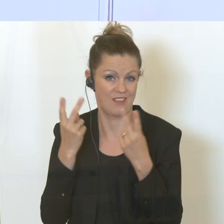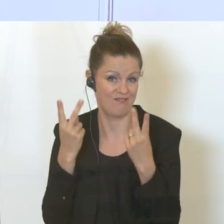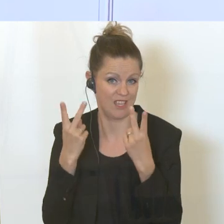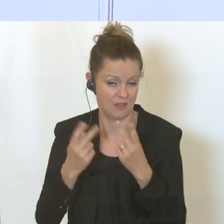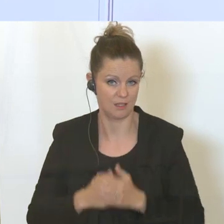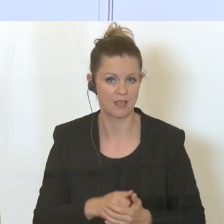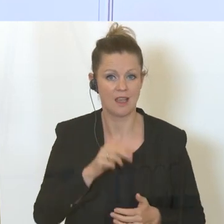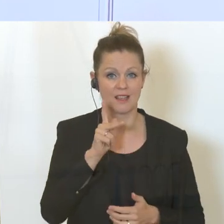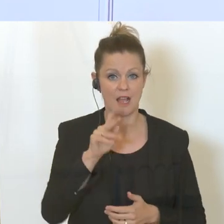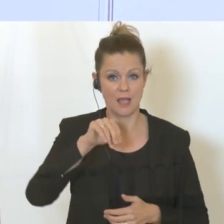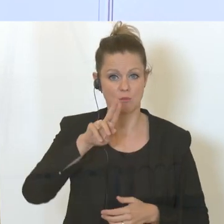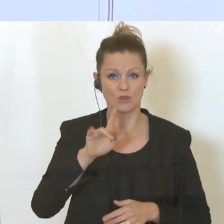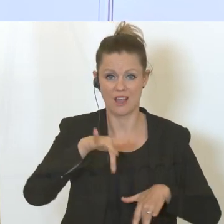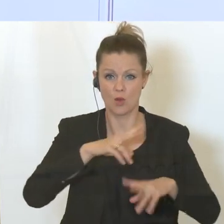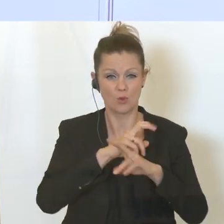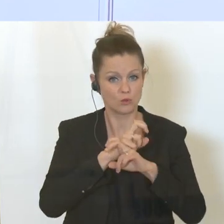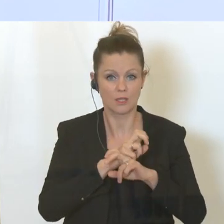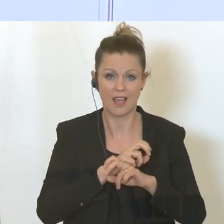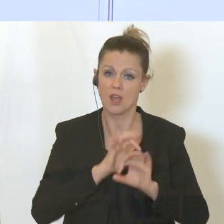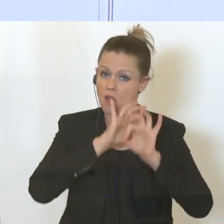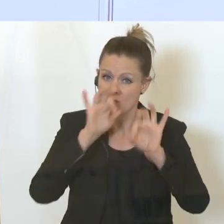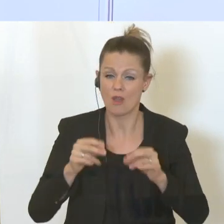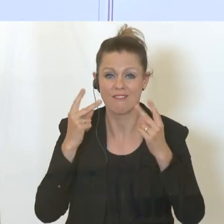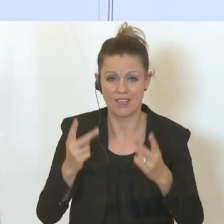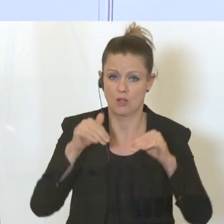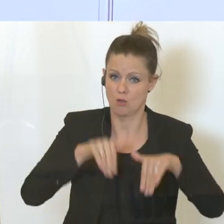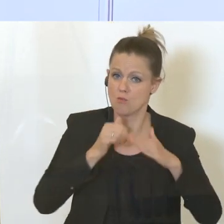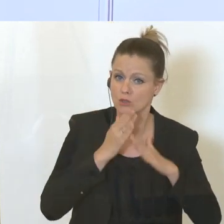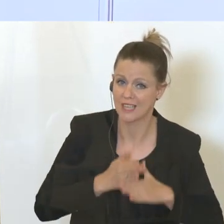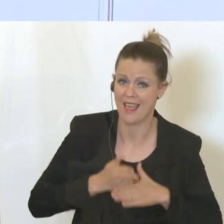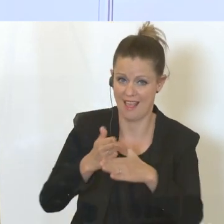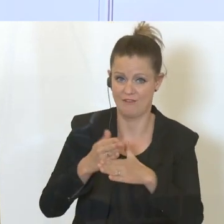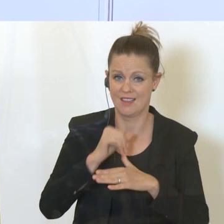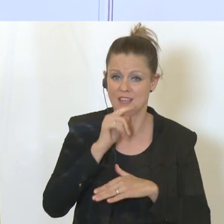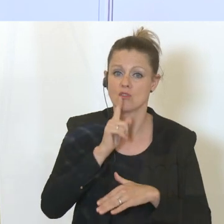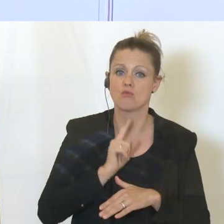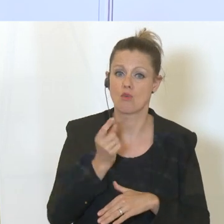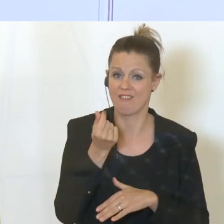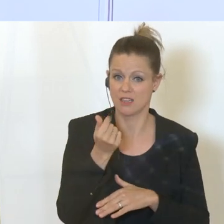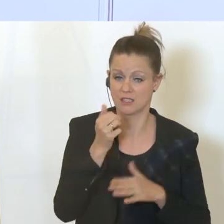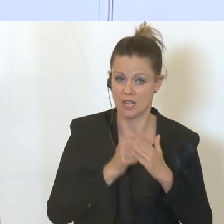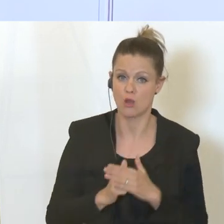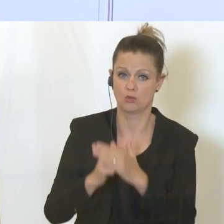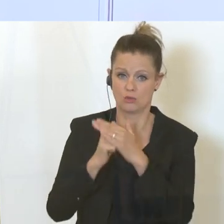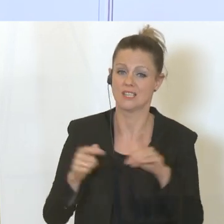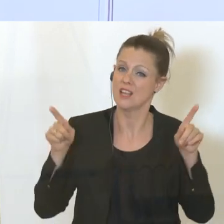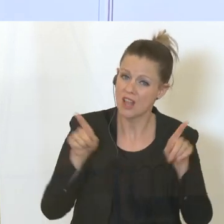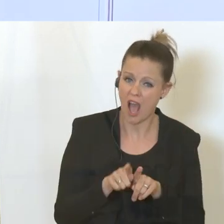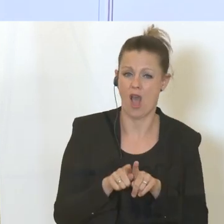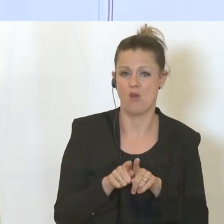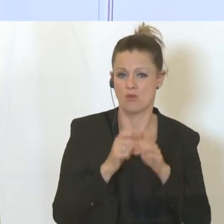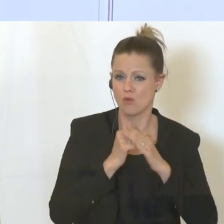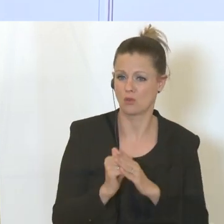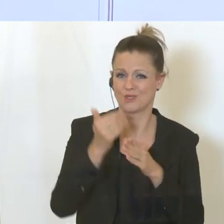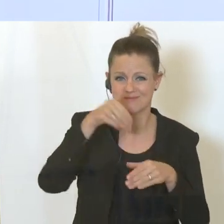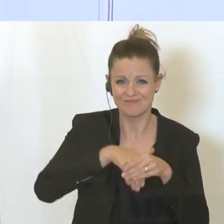unsere KMUs in Österreich haben das verdient, dass wir ihnen helfen, nicht nur mit finanzieller Unterstützung, sondern auch mit einer